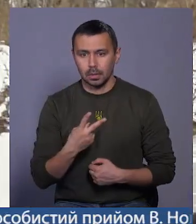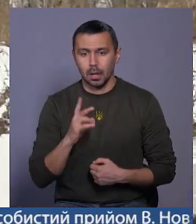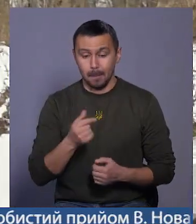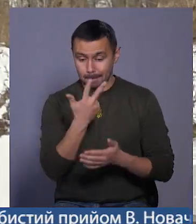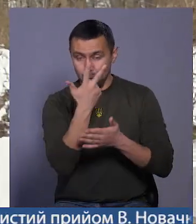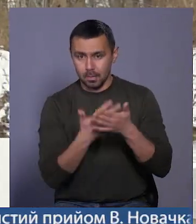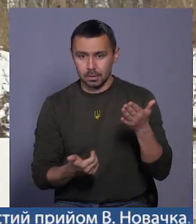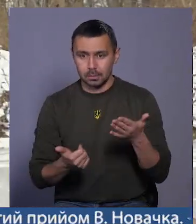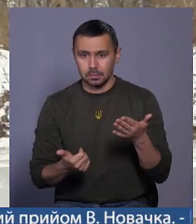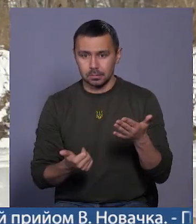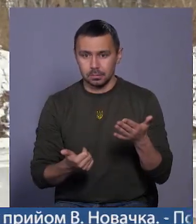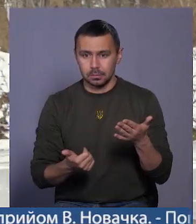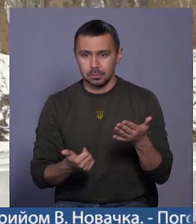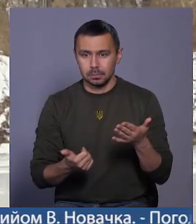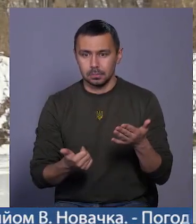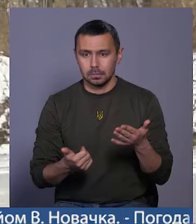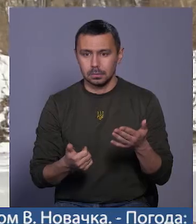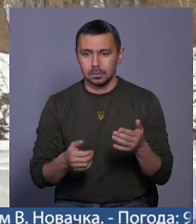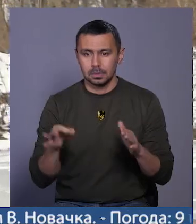провалились, берете отак от,